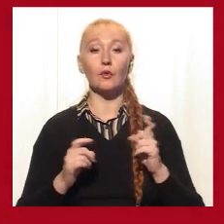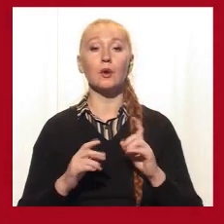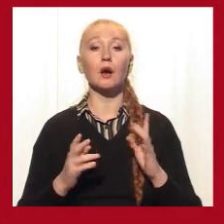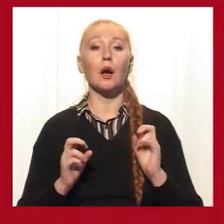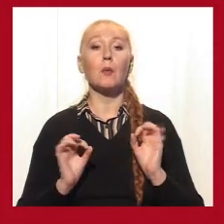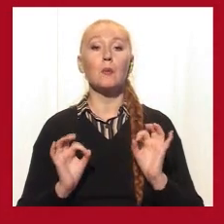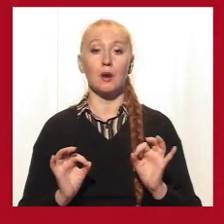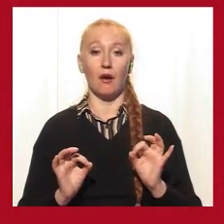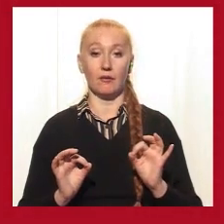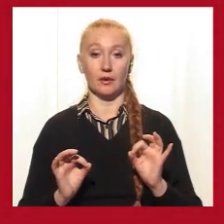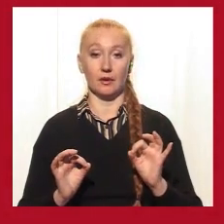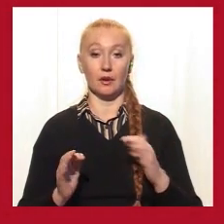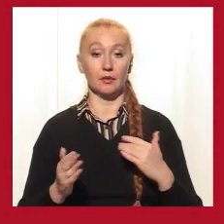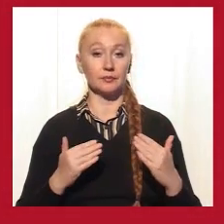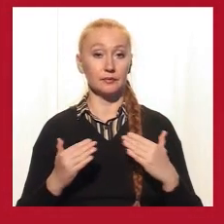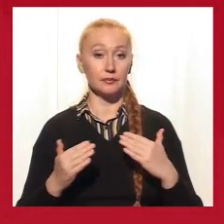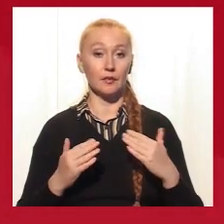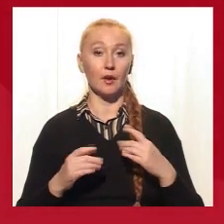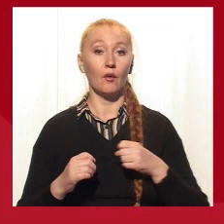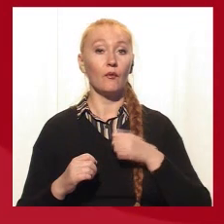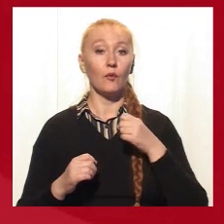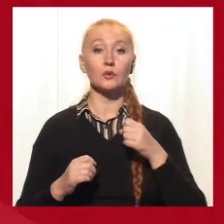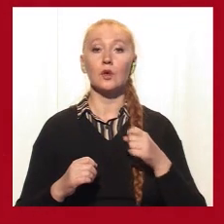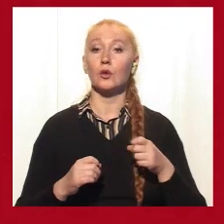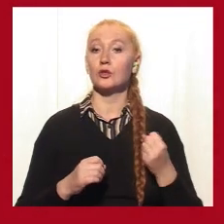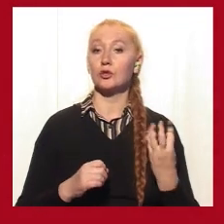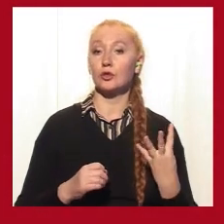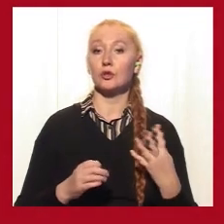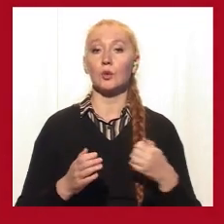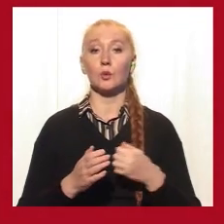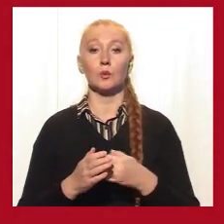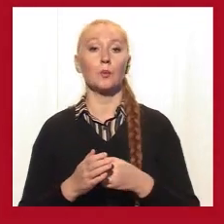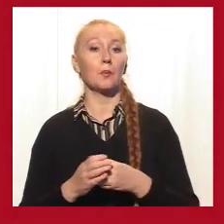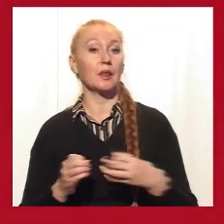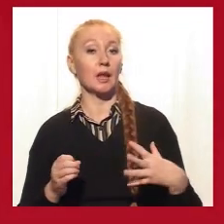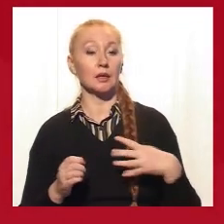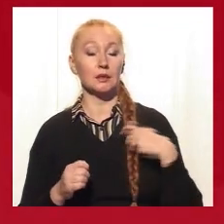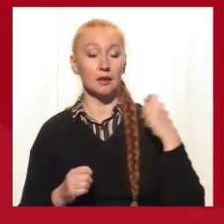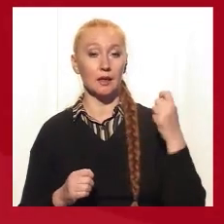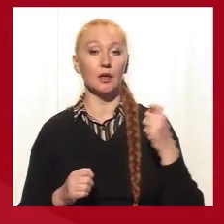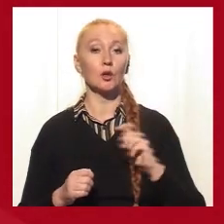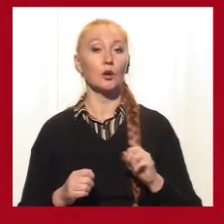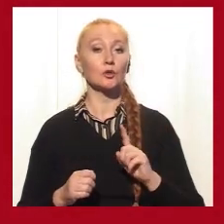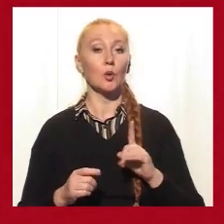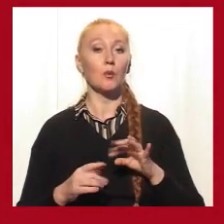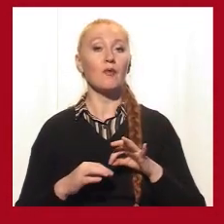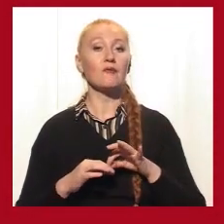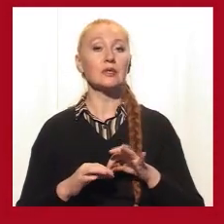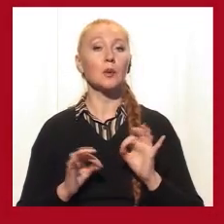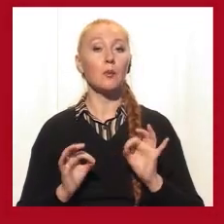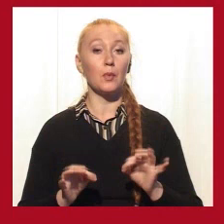том, як потрібно себе вести в возрасте у 14-15 лет, для того, щоб вести